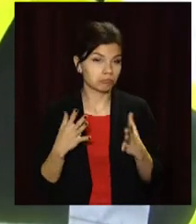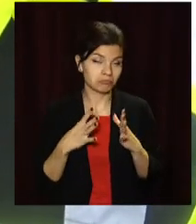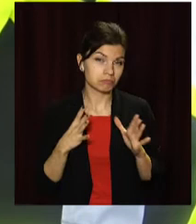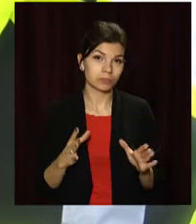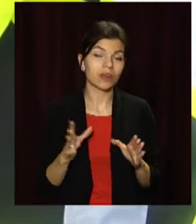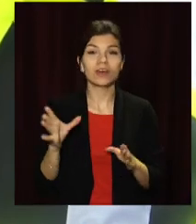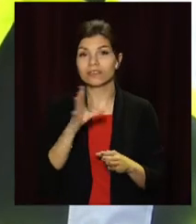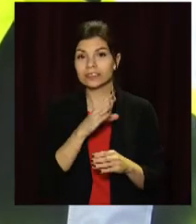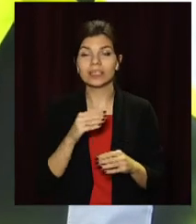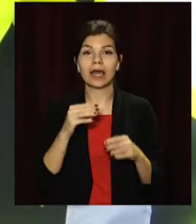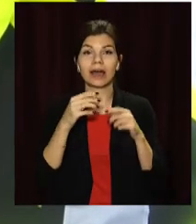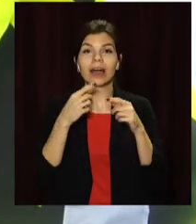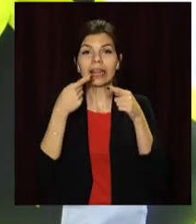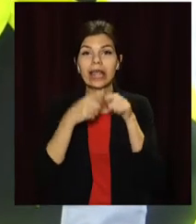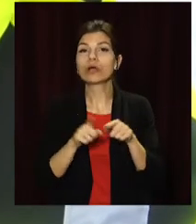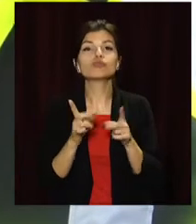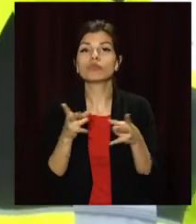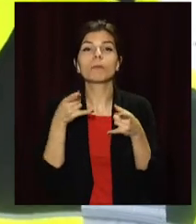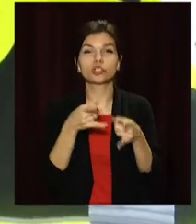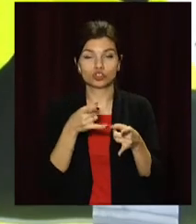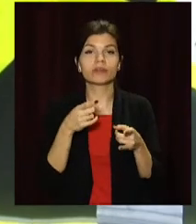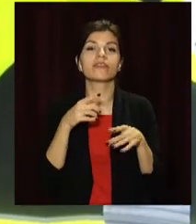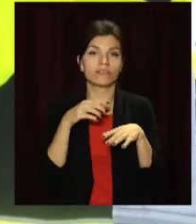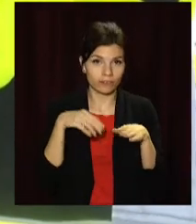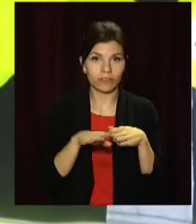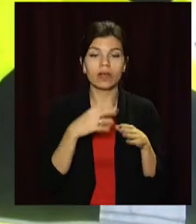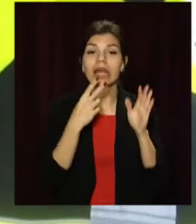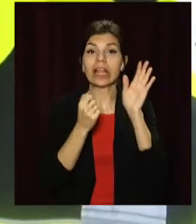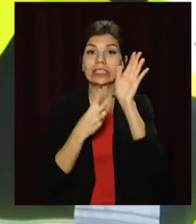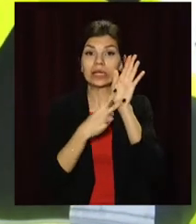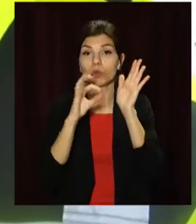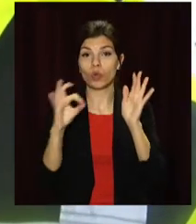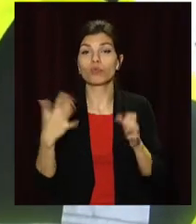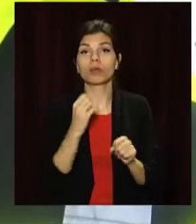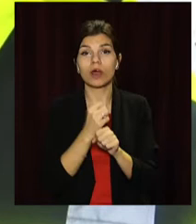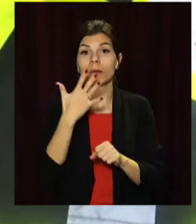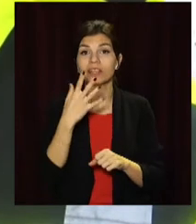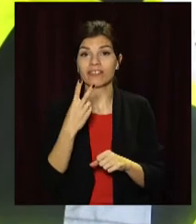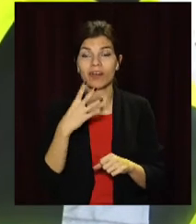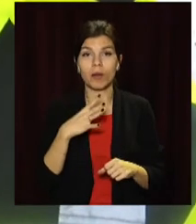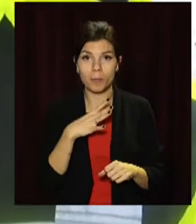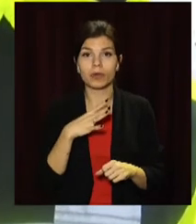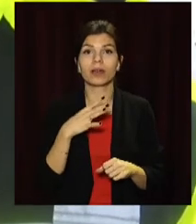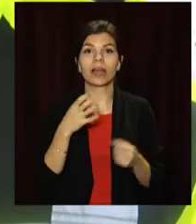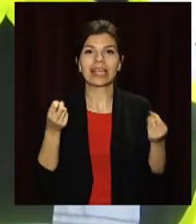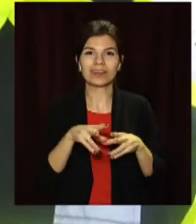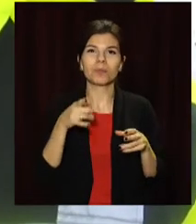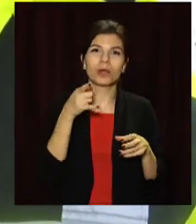Вся техніка вышла на линию запланированную. На 7.00 работало 52 единиці техніки,